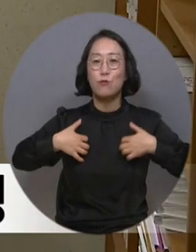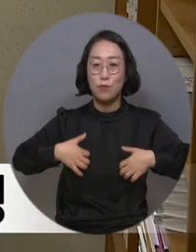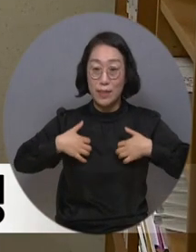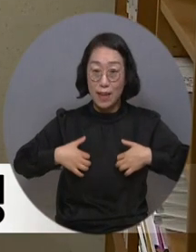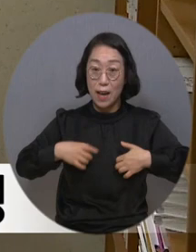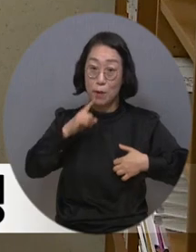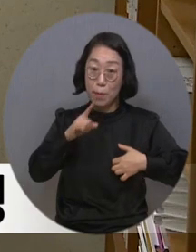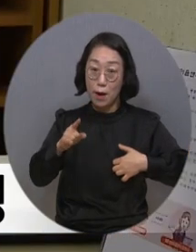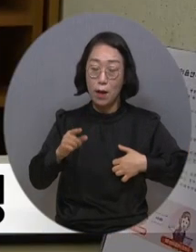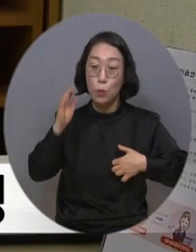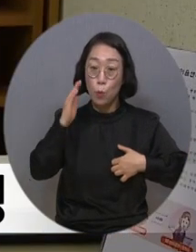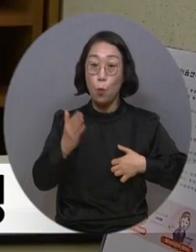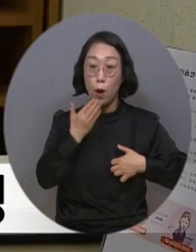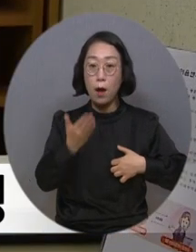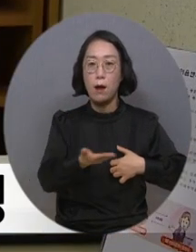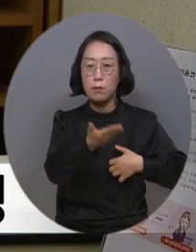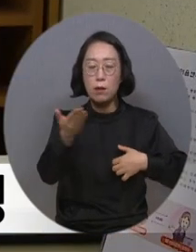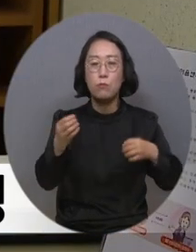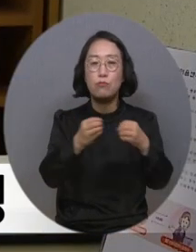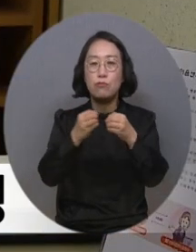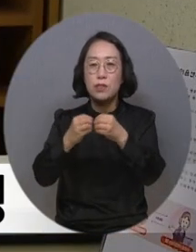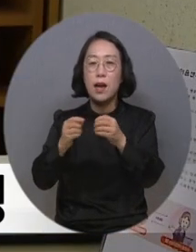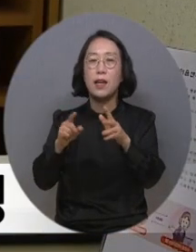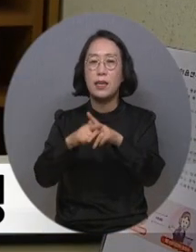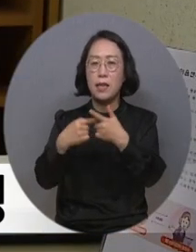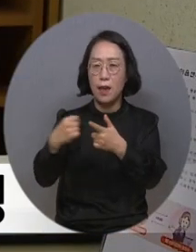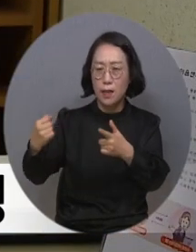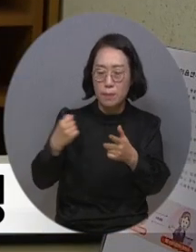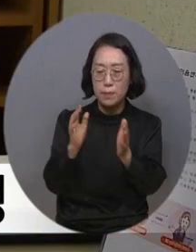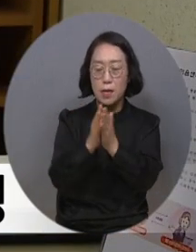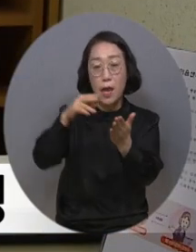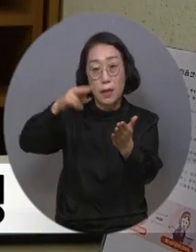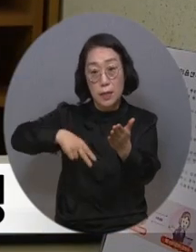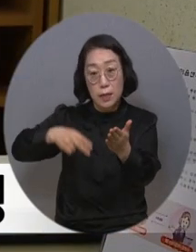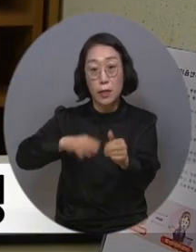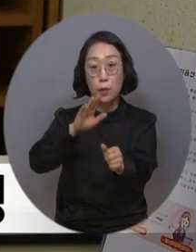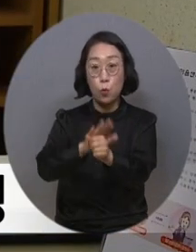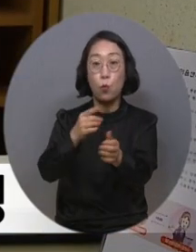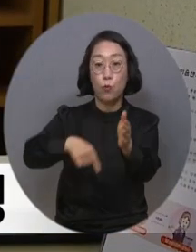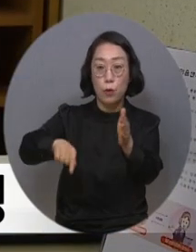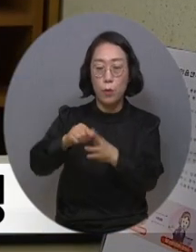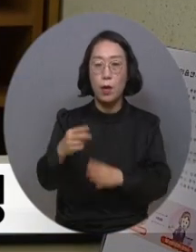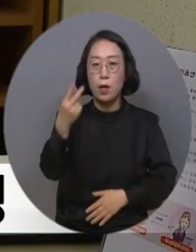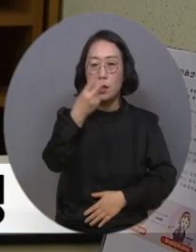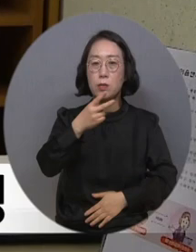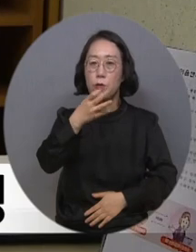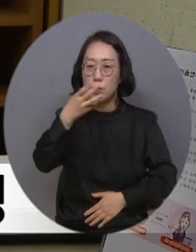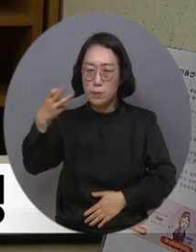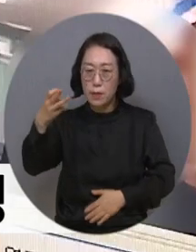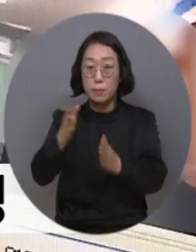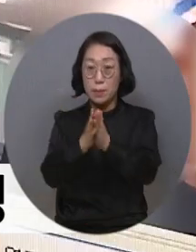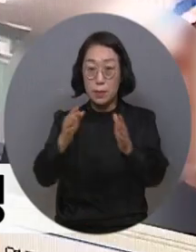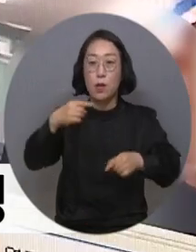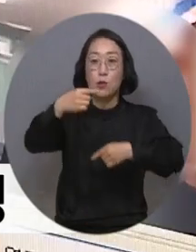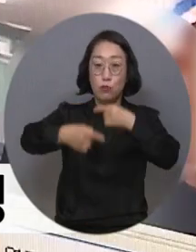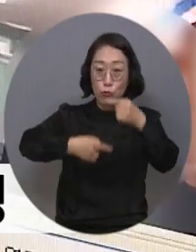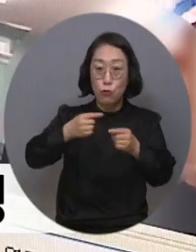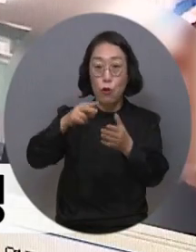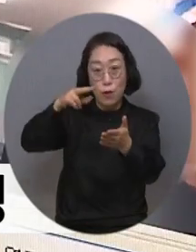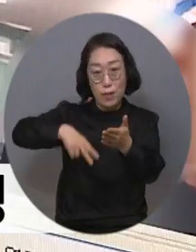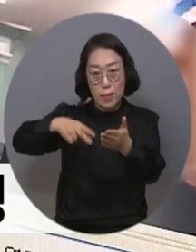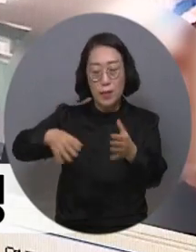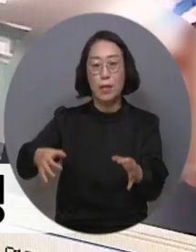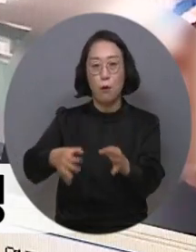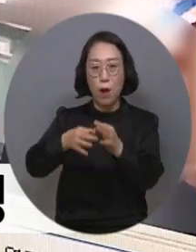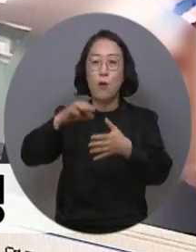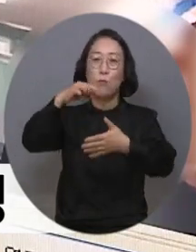청각장애인의 무내력 증진과 책읽기 활성화를 위해 지난 2013년 시작된 수어 독서 프로그램입니다.